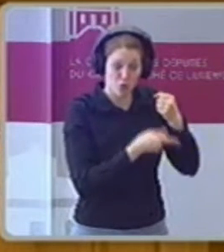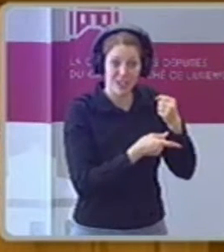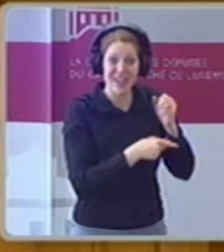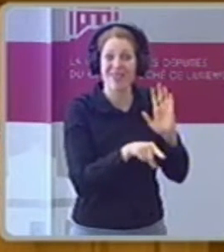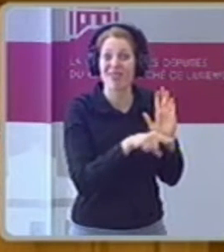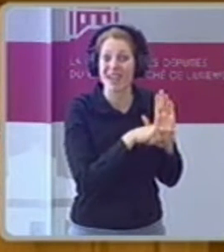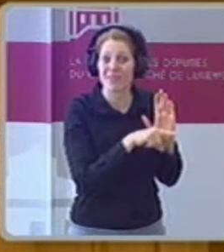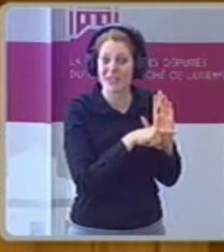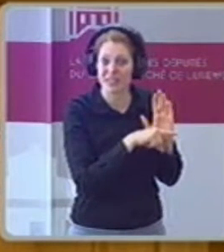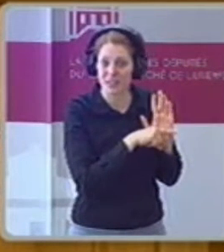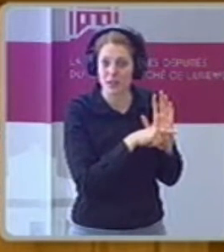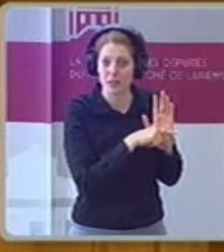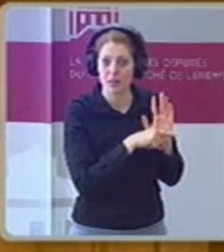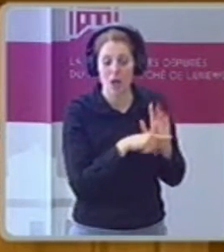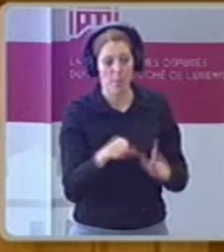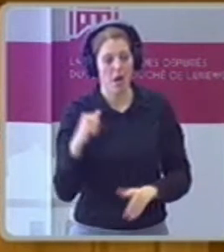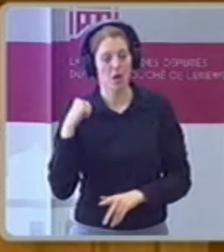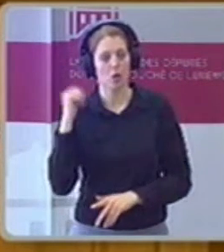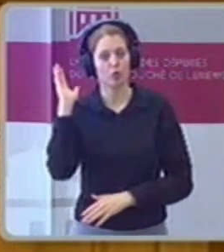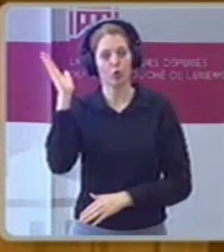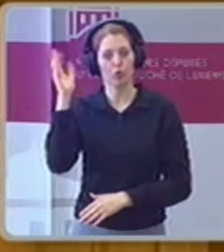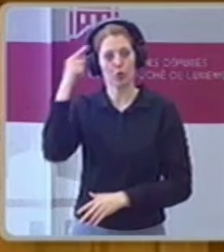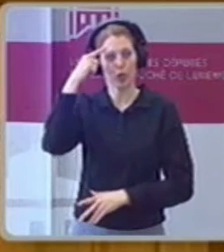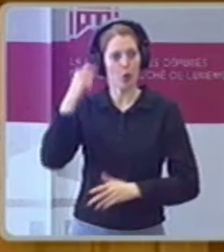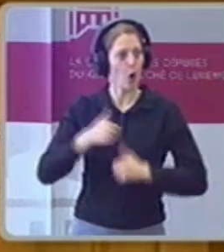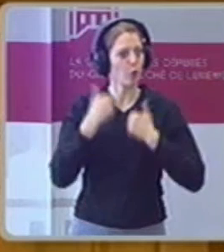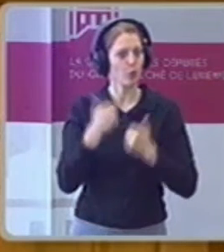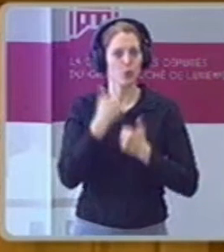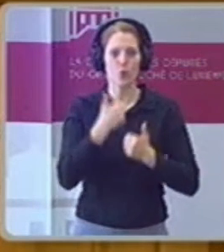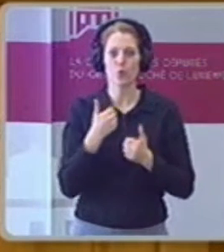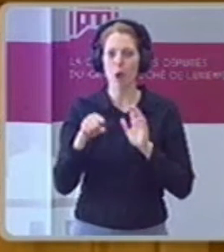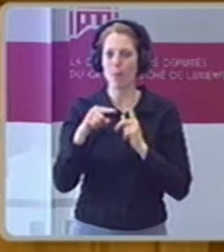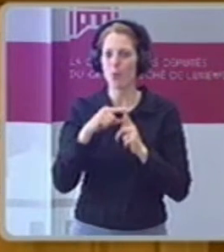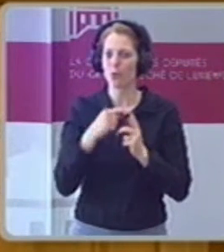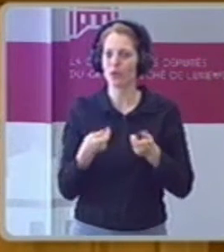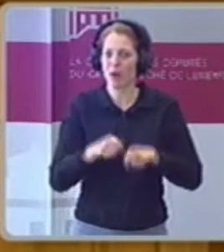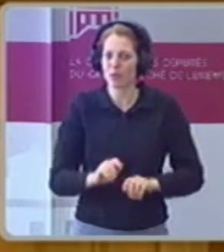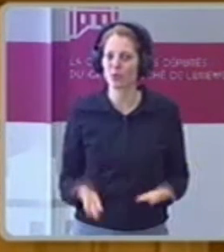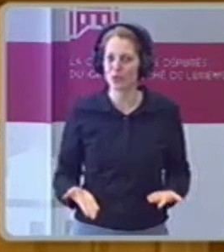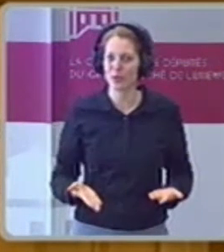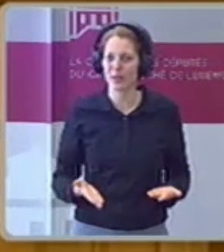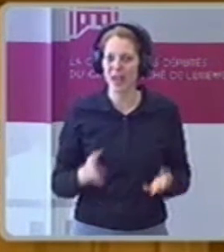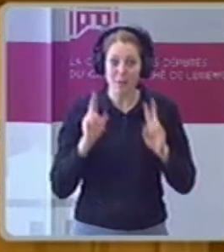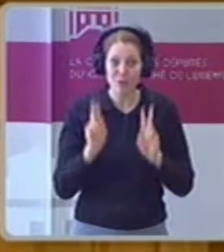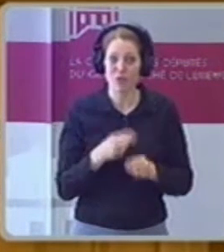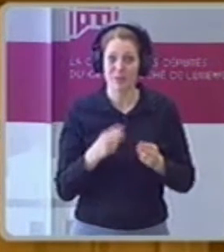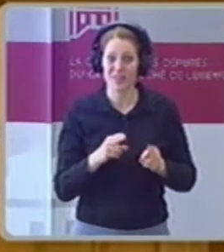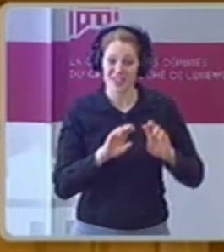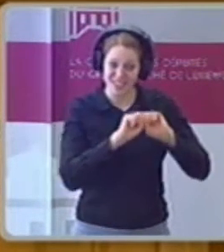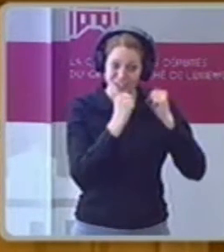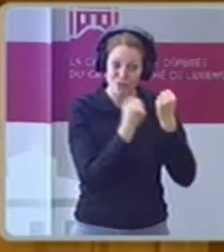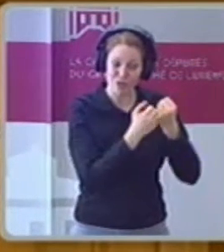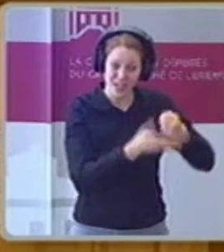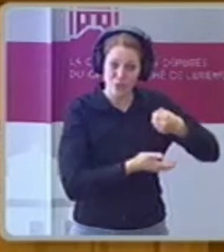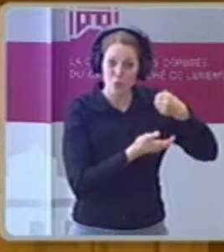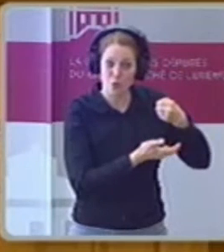Staatsbudget. Das Staatsbudget hatte ein Defizit von 207 Millionen. Die Gemeinden hatten einen Plus